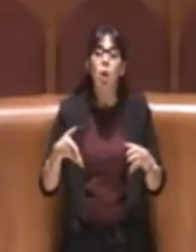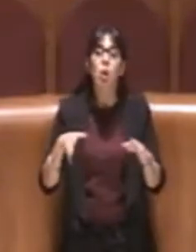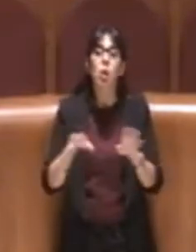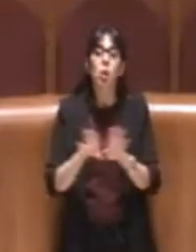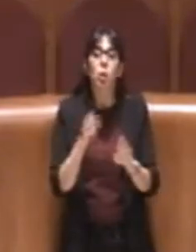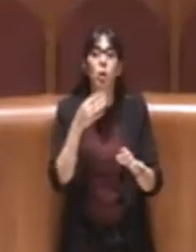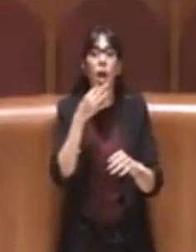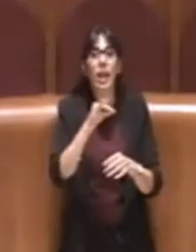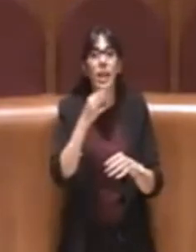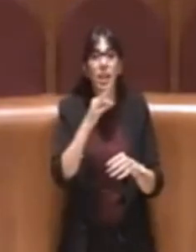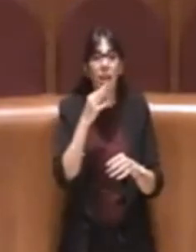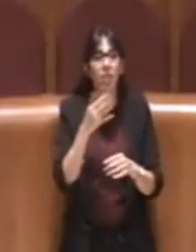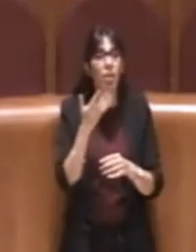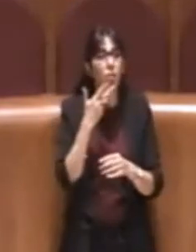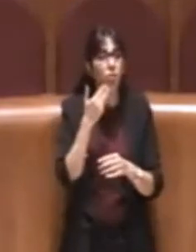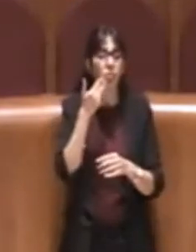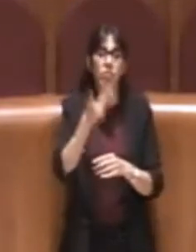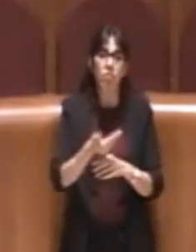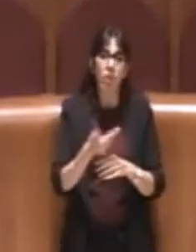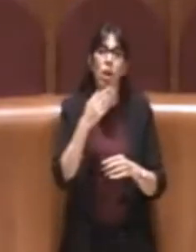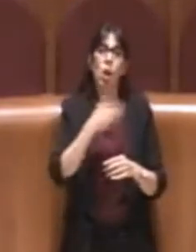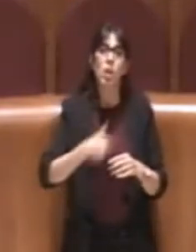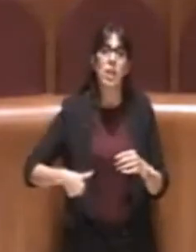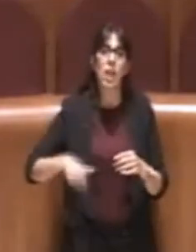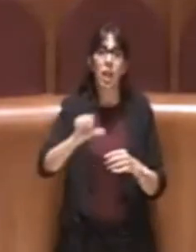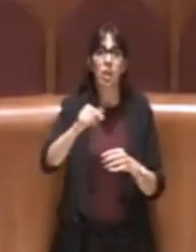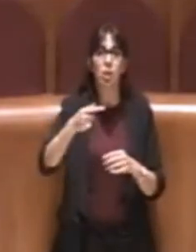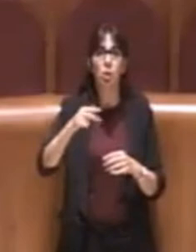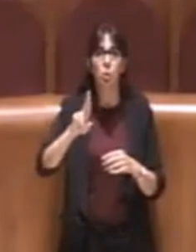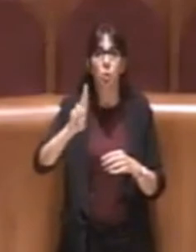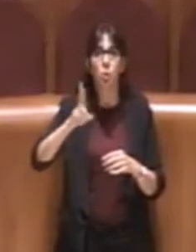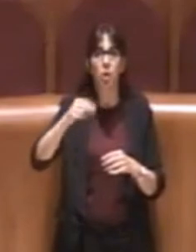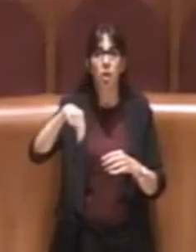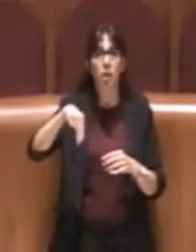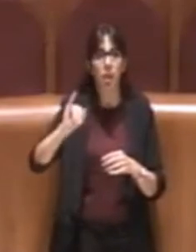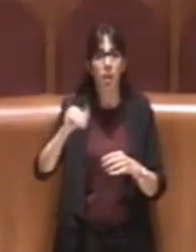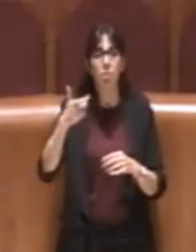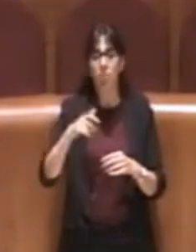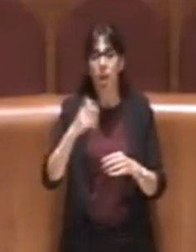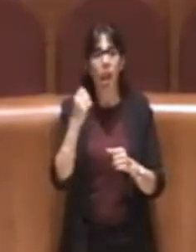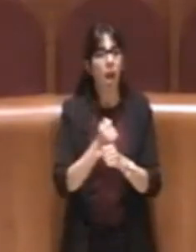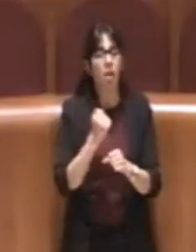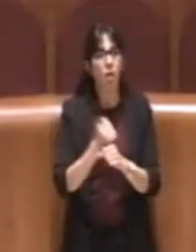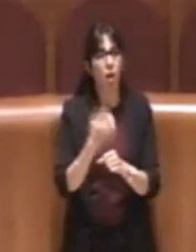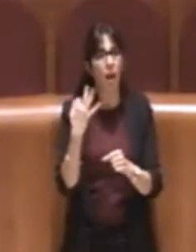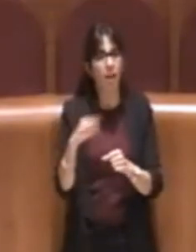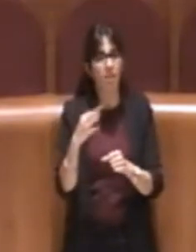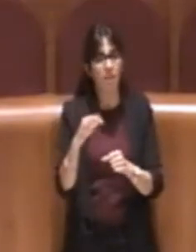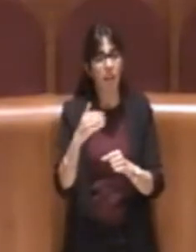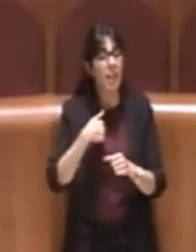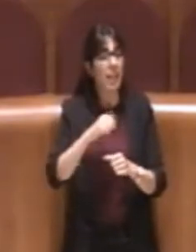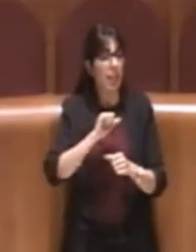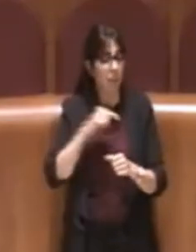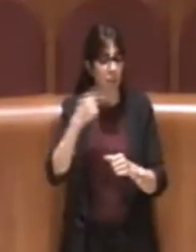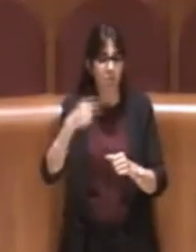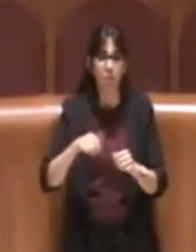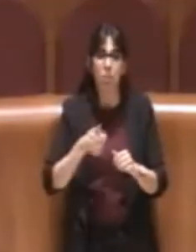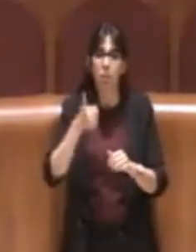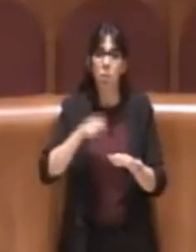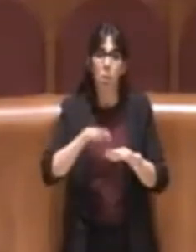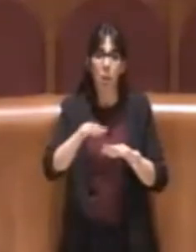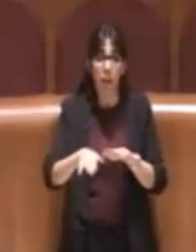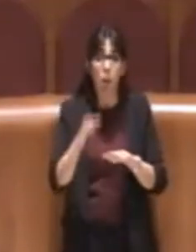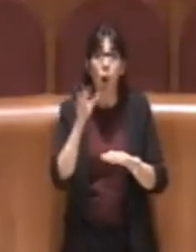ringraziando il Consigliere Sturni per il lavoro che ha fatto e credo che questo sia un primo passo. Quando ci saranno i primi obiettivi